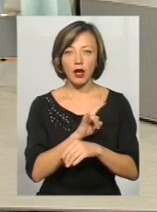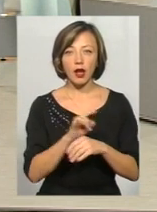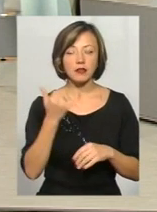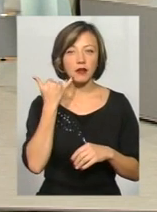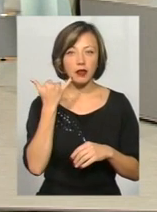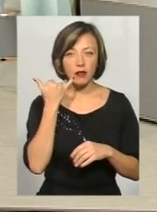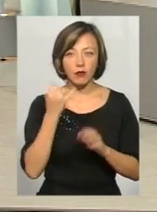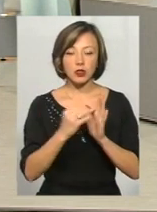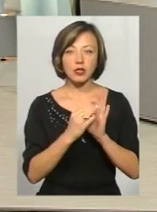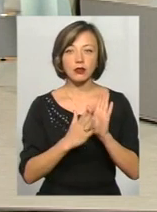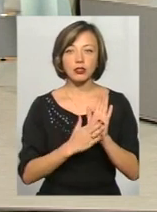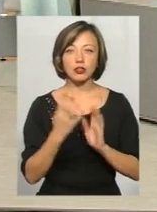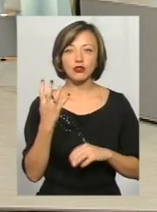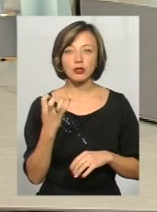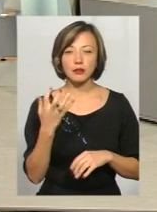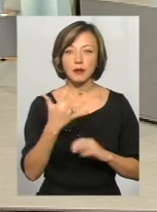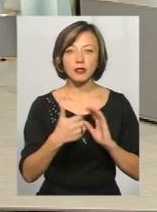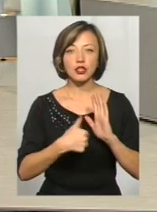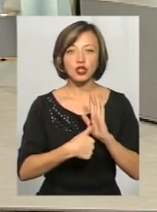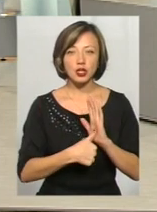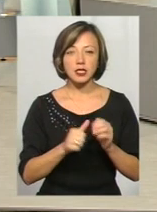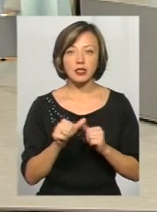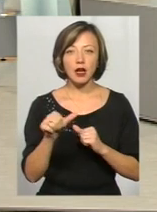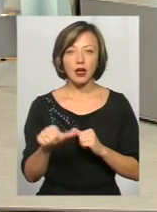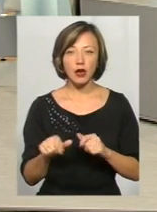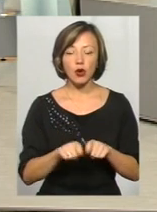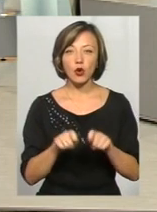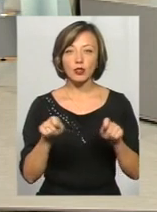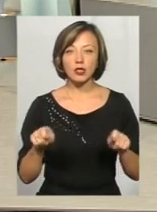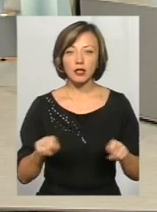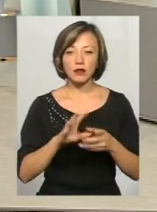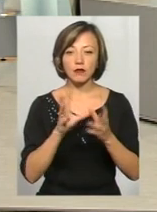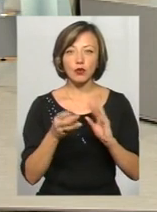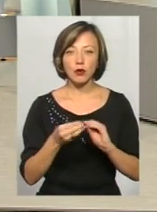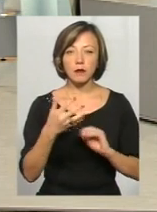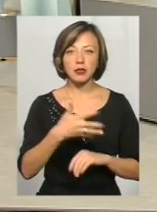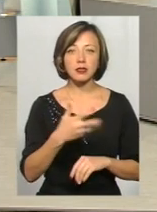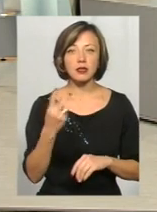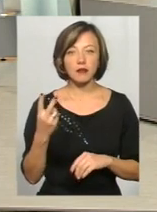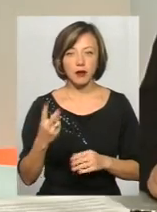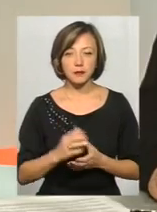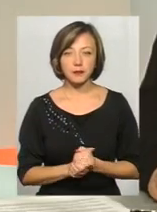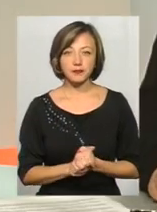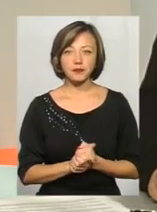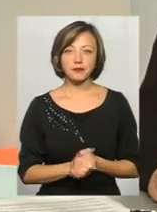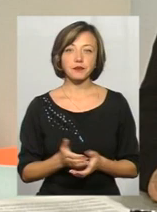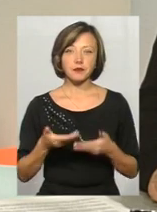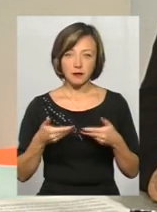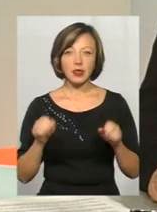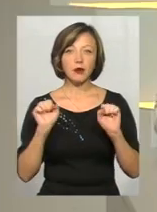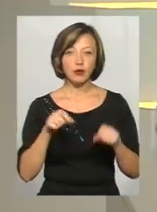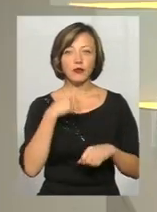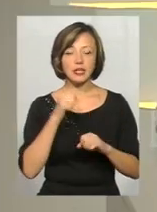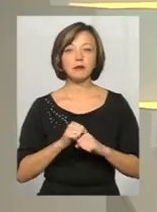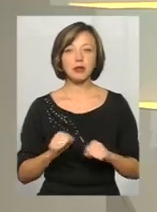їх зареєстровано 456, з яких розкрито всього 52. Тобто ми можемо говорити